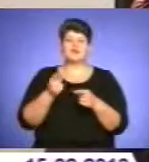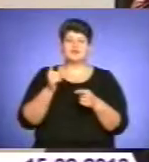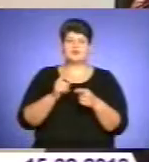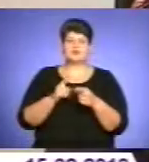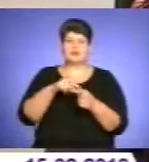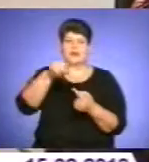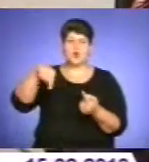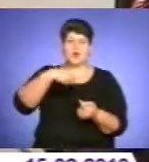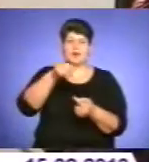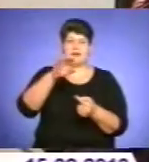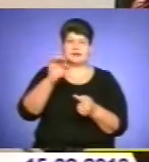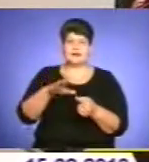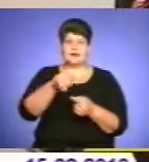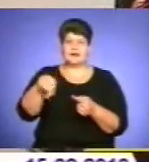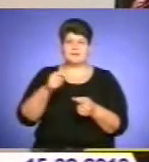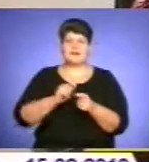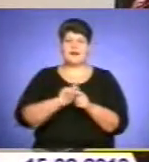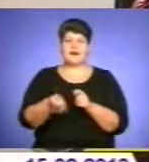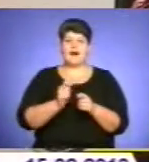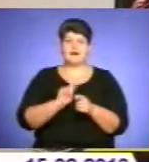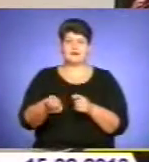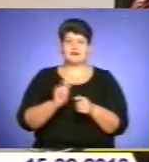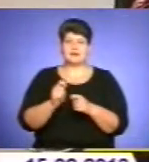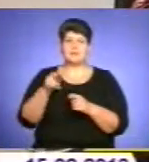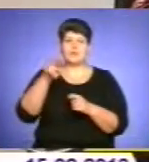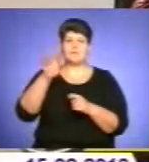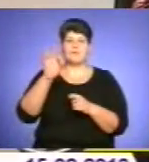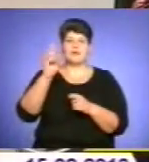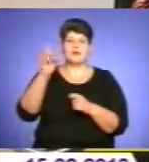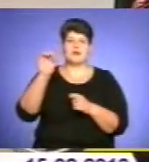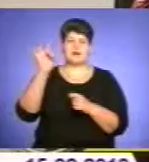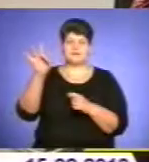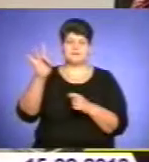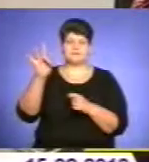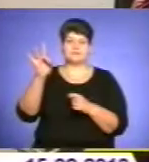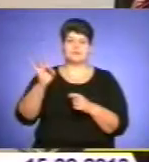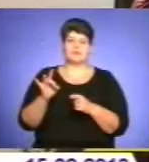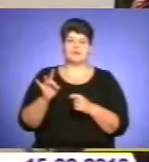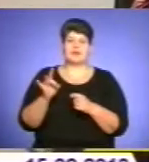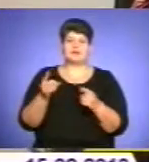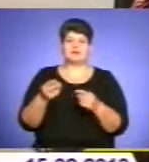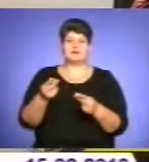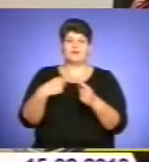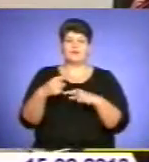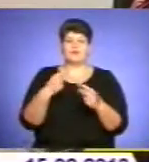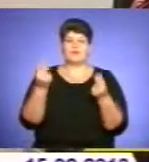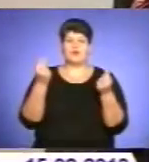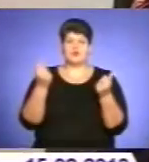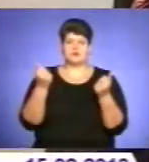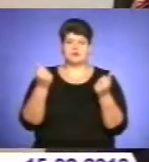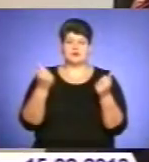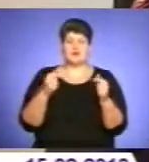рулетці, в карти під виглядом спортивного покеру, однак це були азартні ігри з можливістю грошової винагороди. Обов'язковою